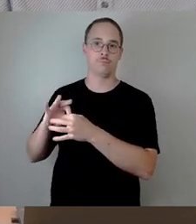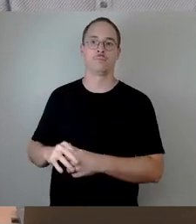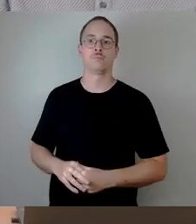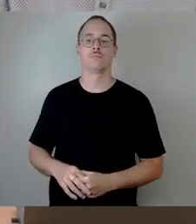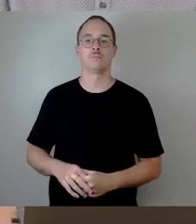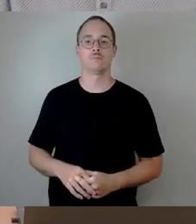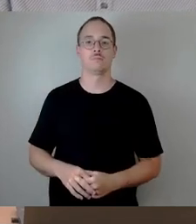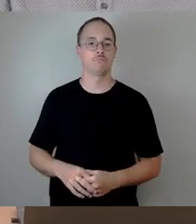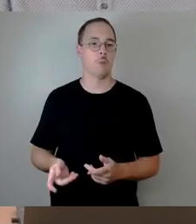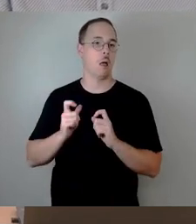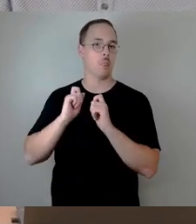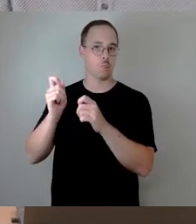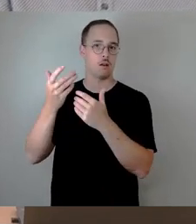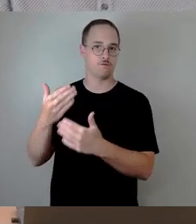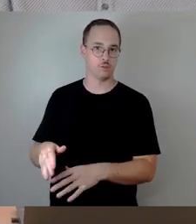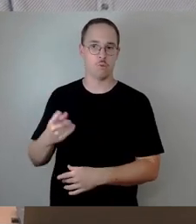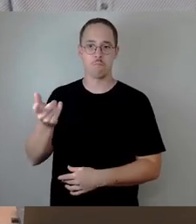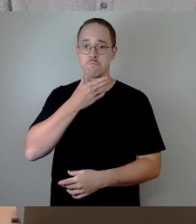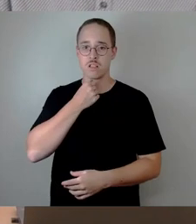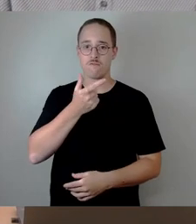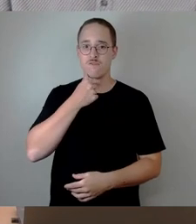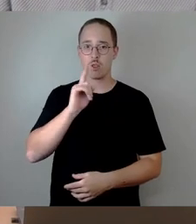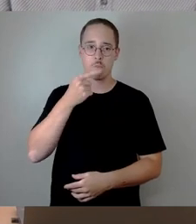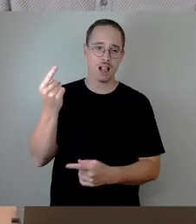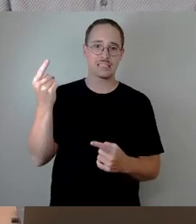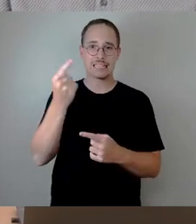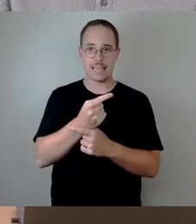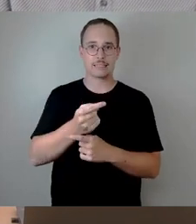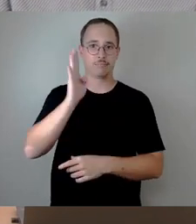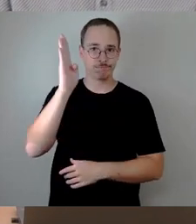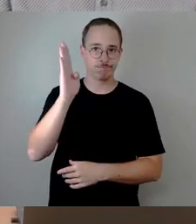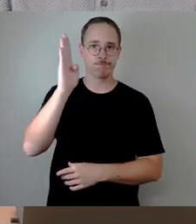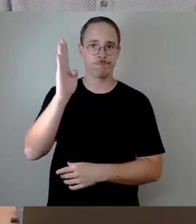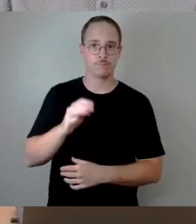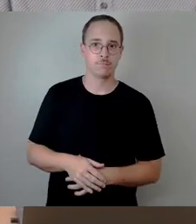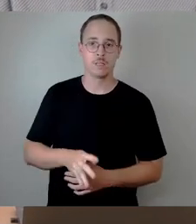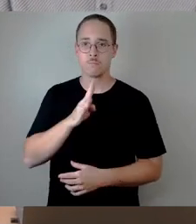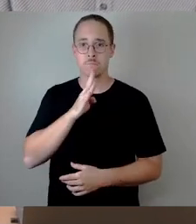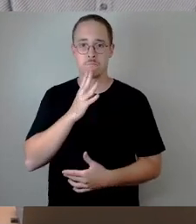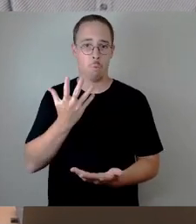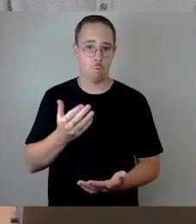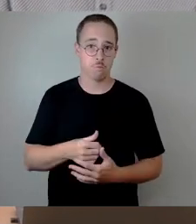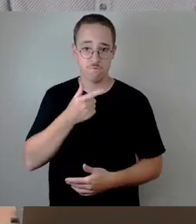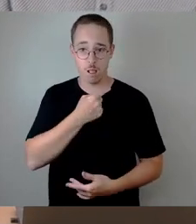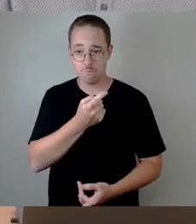Bedarf ist, kann auch nochmal Gegenrede gemacht werden. Und ansonsten würde ich dann den Geschäftsordnungsantrag abstimmen. Ich will nochmal ihn